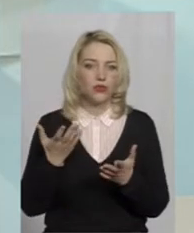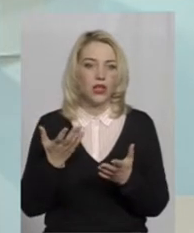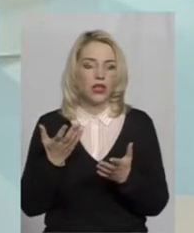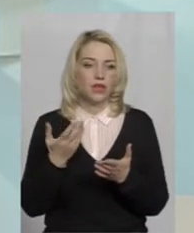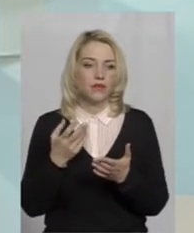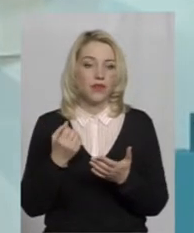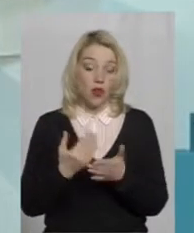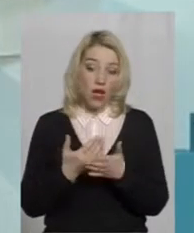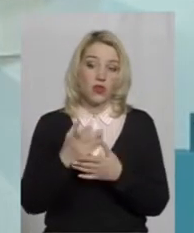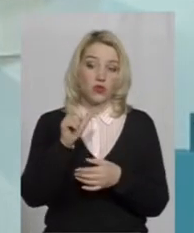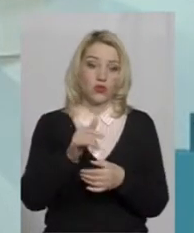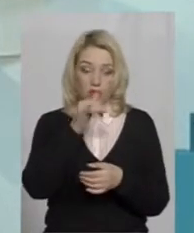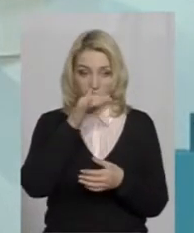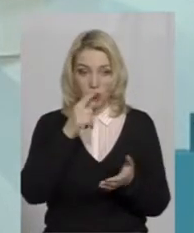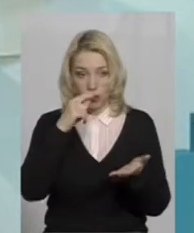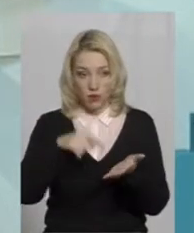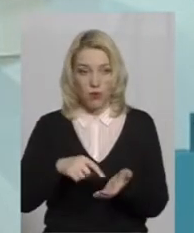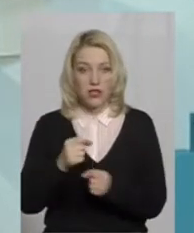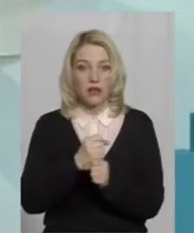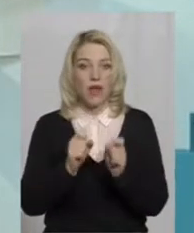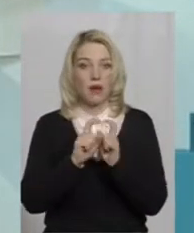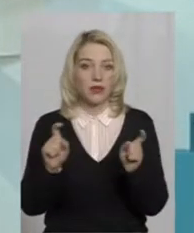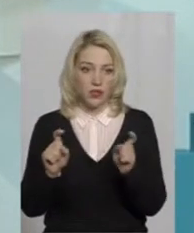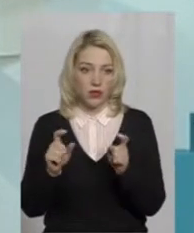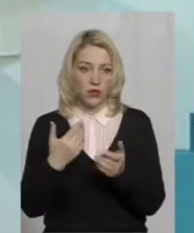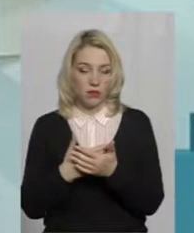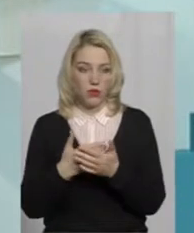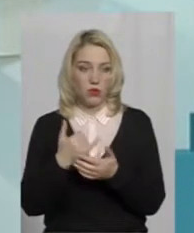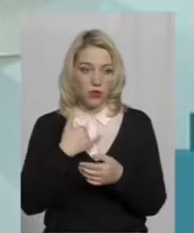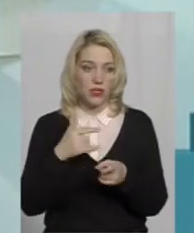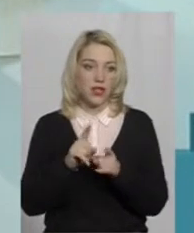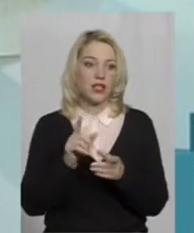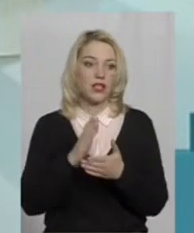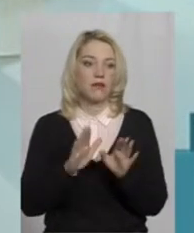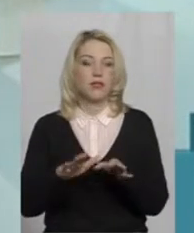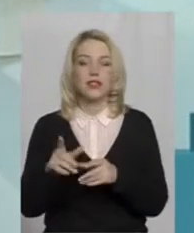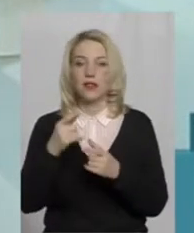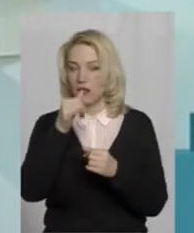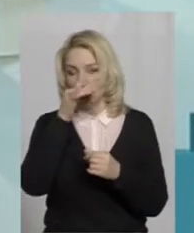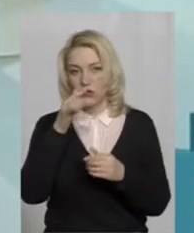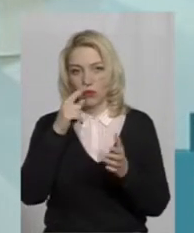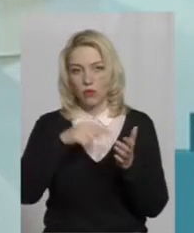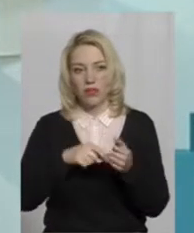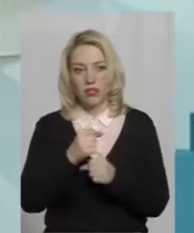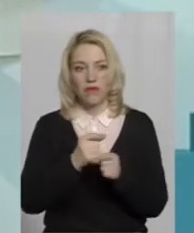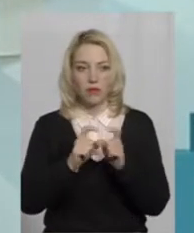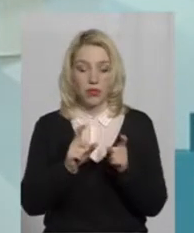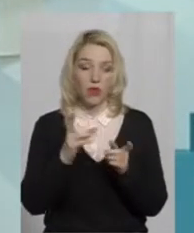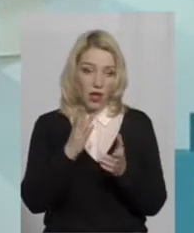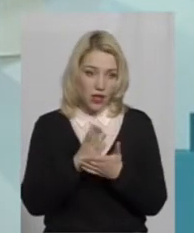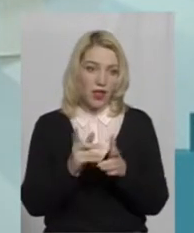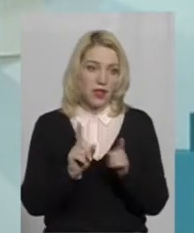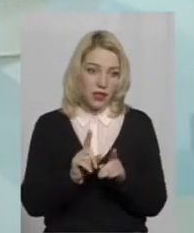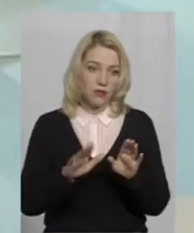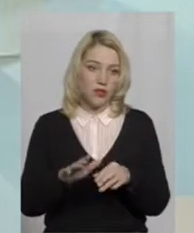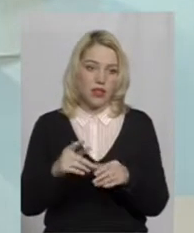от якщо людина не може дістатися в цьому випадку до аптеки, у нас же теж є місця, до яких важко дістатися. Ну, є такі місця, до